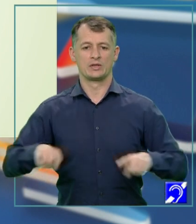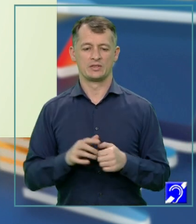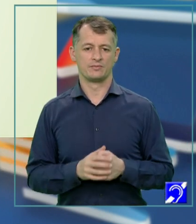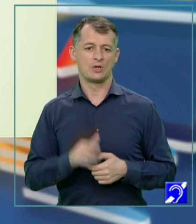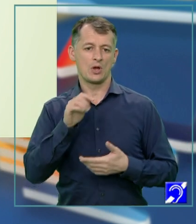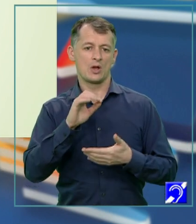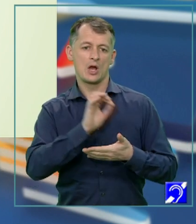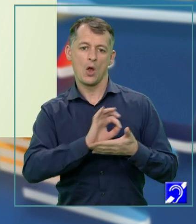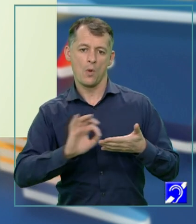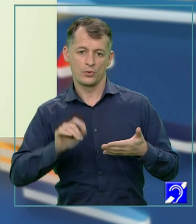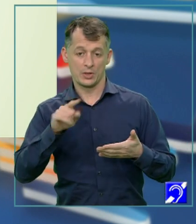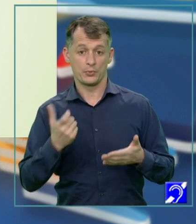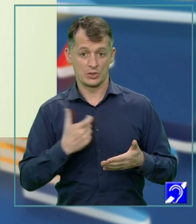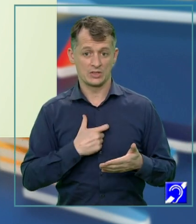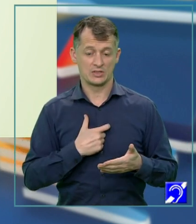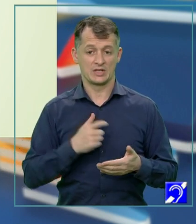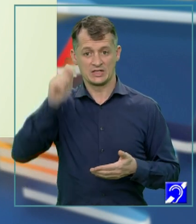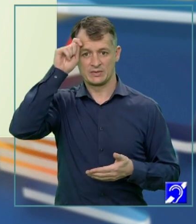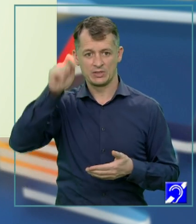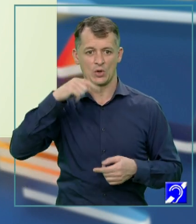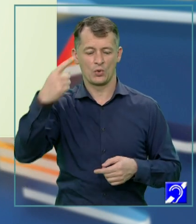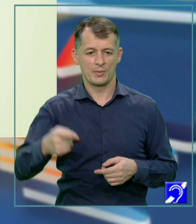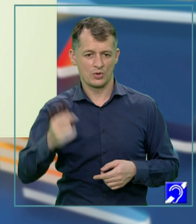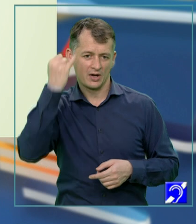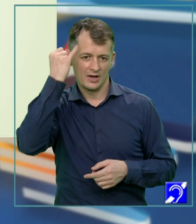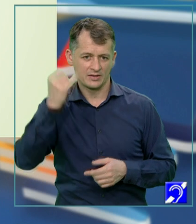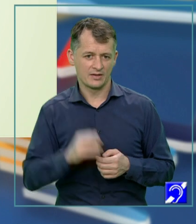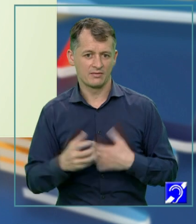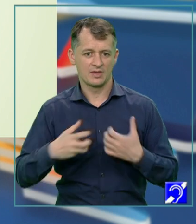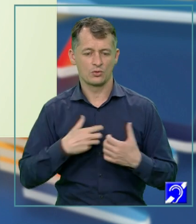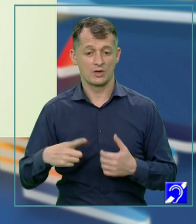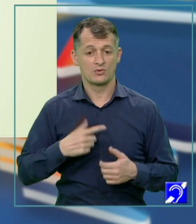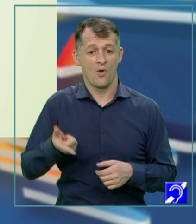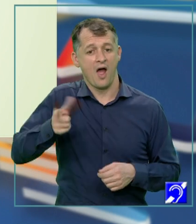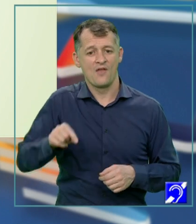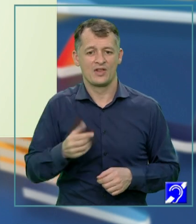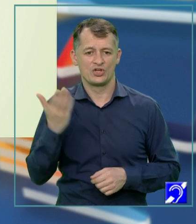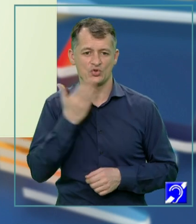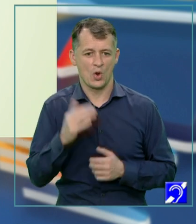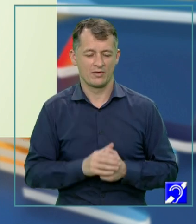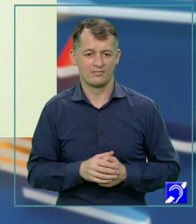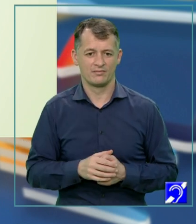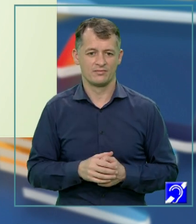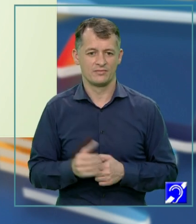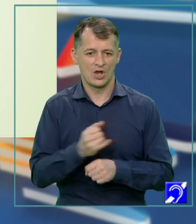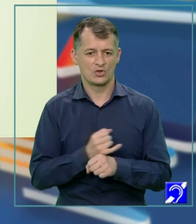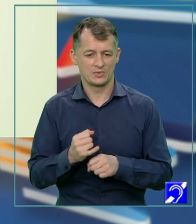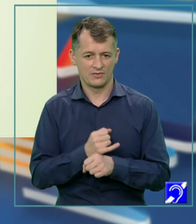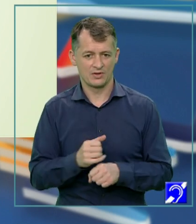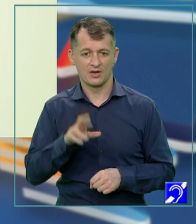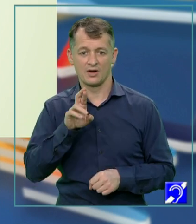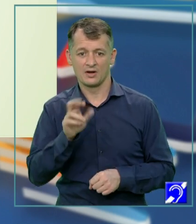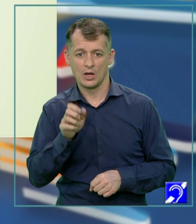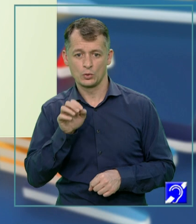noastră. În compunere, puteți ține cont de următoarele sugestii. Teatrul este o altfel de școală. Ați observa, maestrul Radu